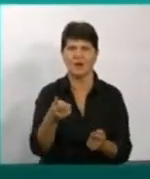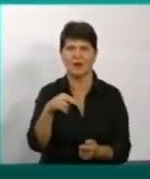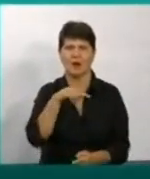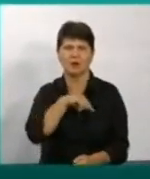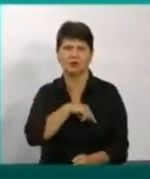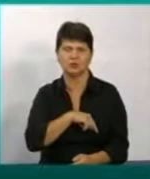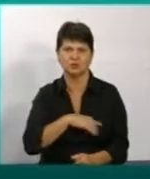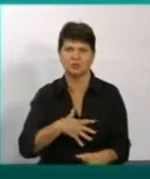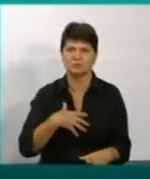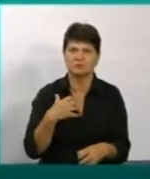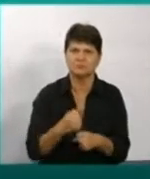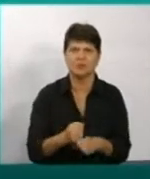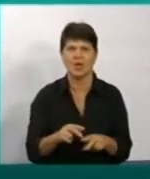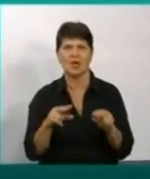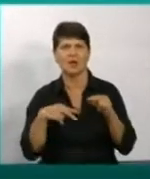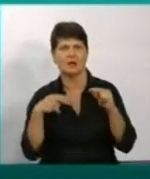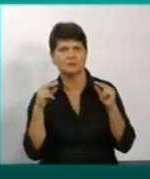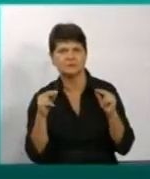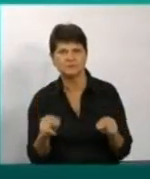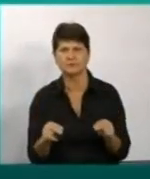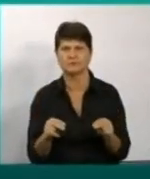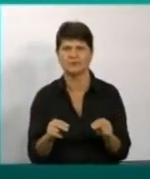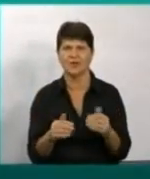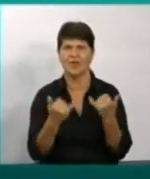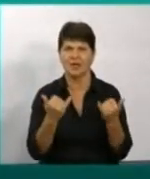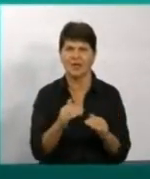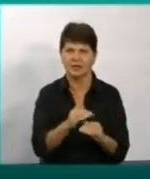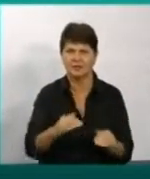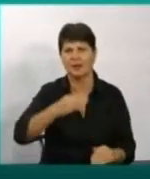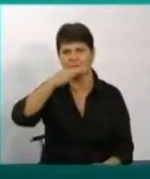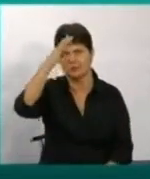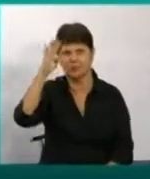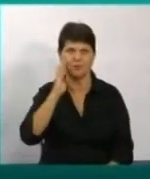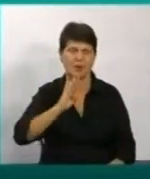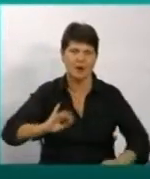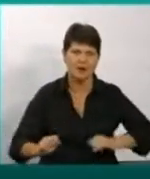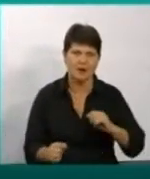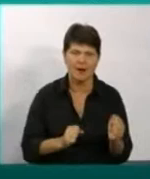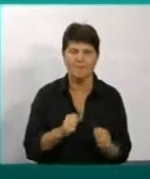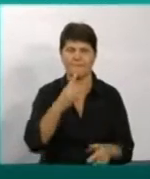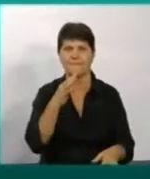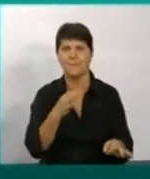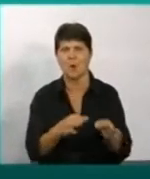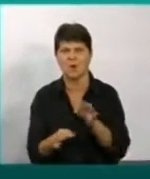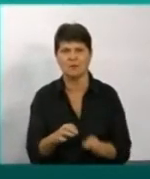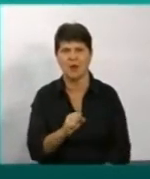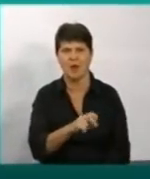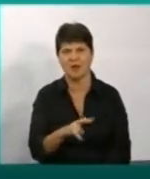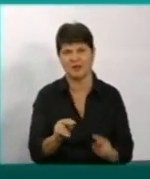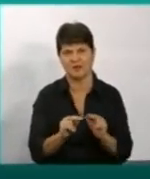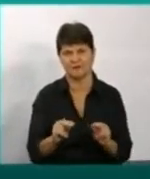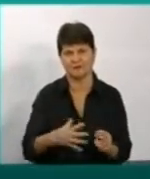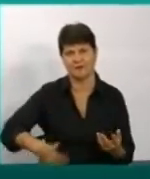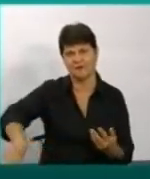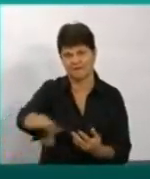принципово. Була наставником не тільки дітям, другим батькам, порадником, але вчителем для всіх